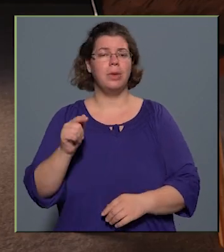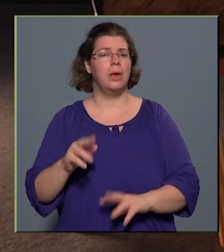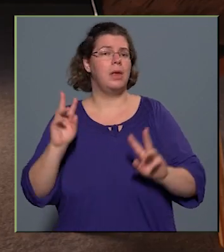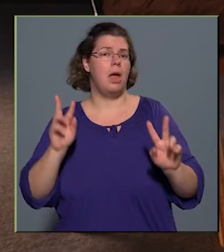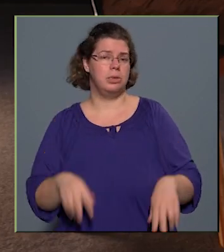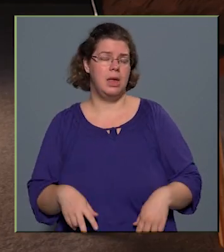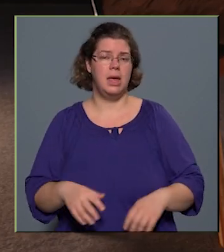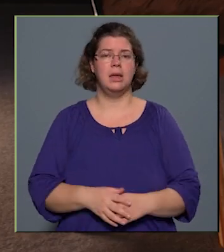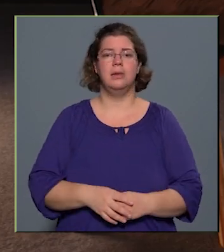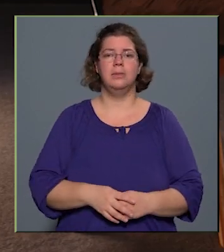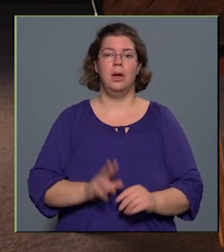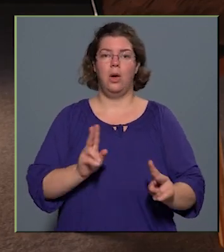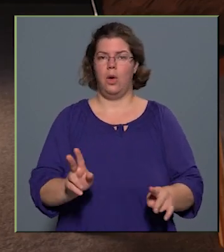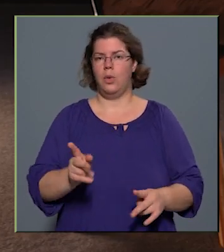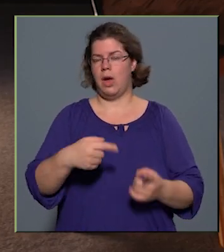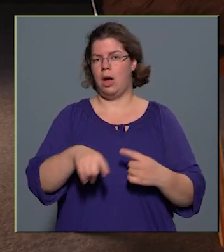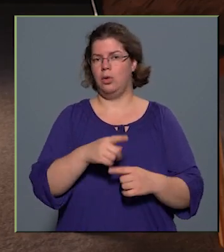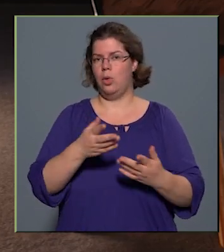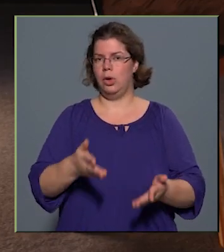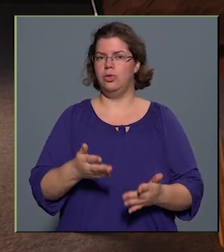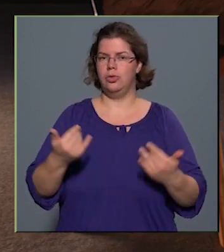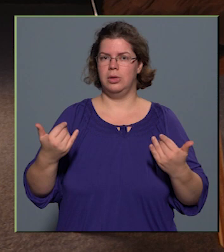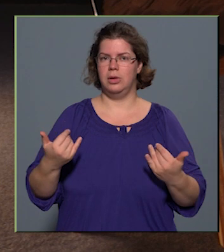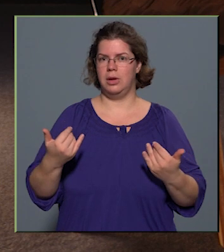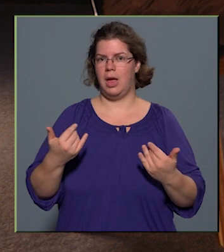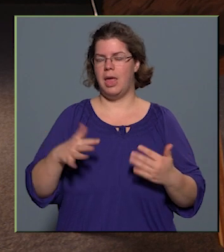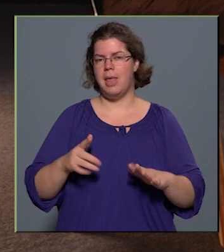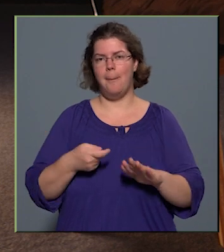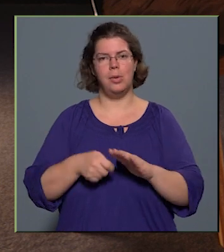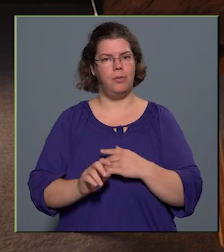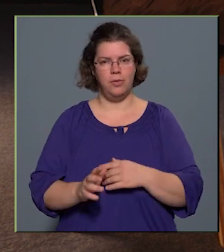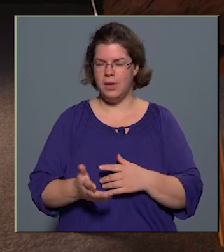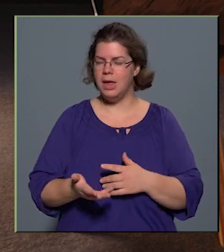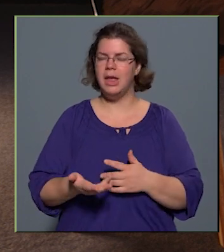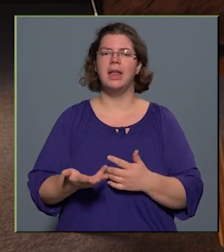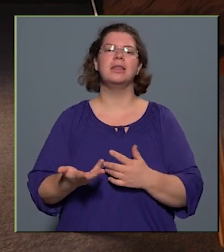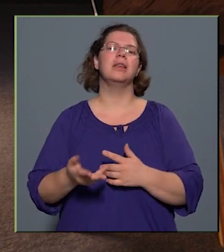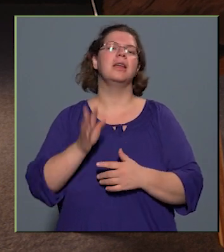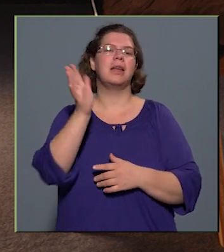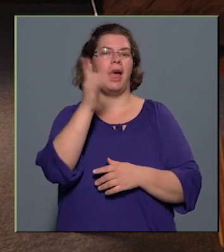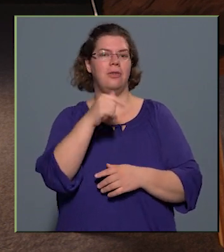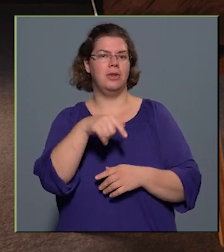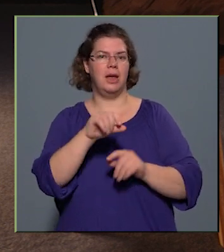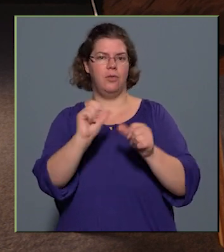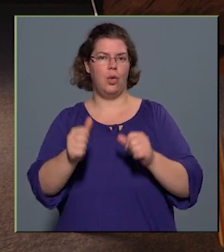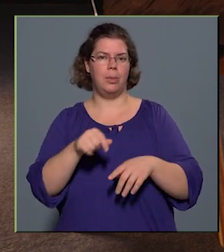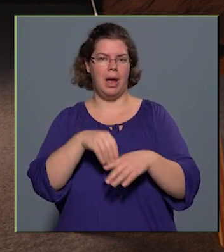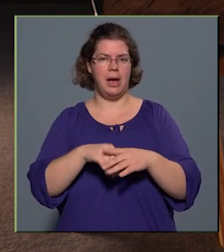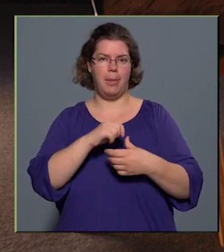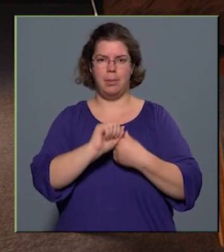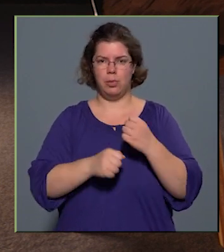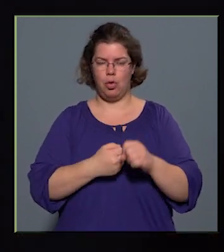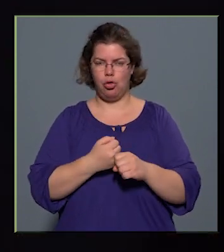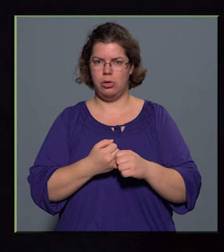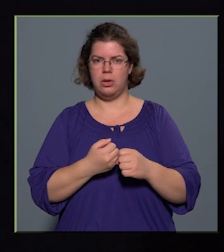tény, hogy ma Kőrösi egy non-profit KFT formájában működik, az